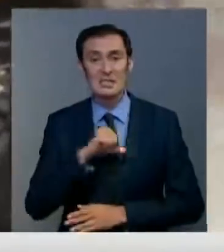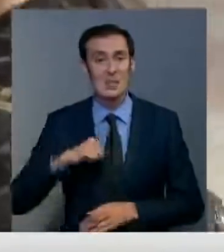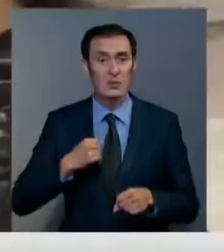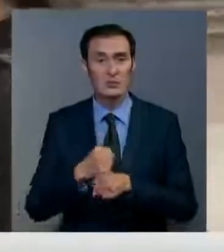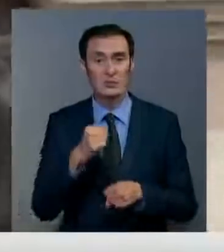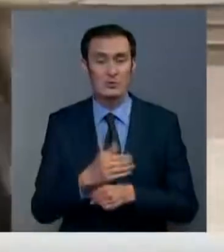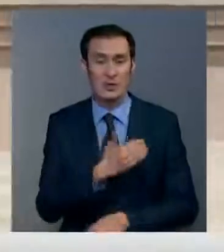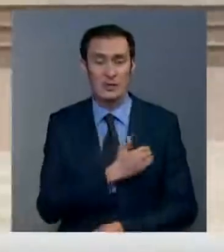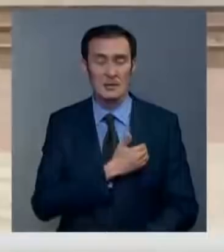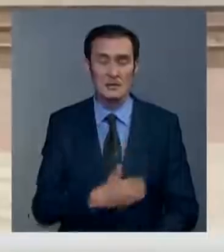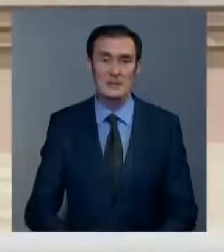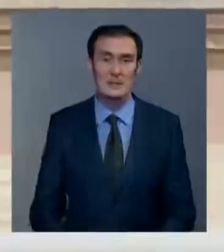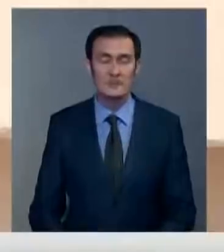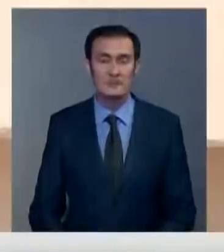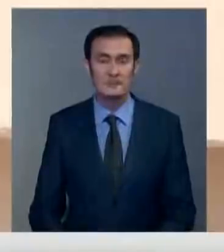самосуд.